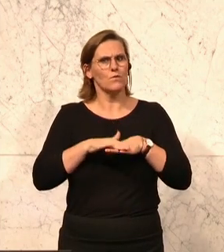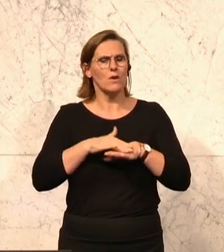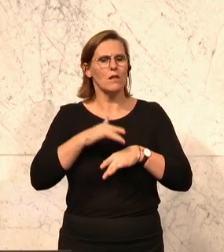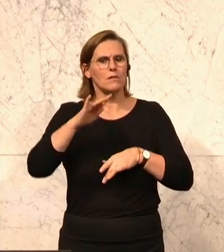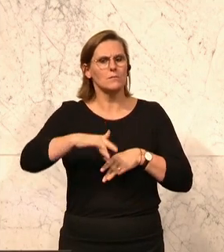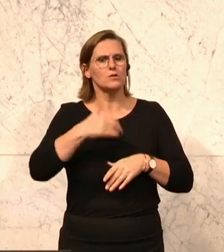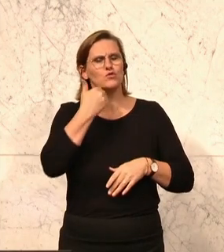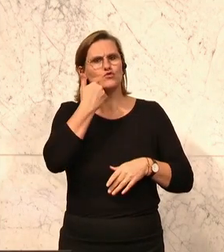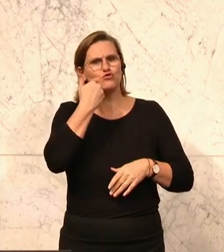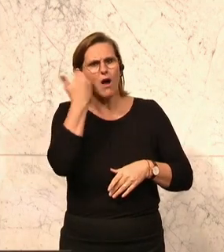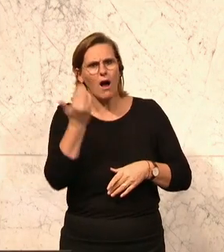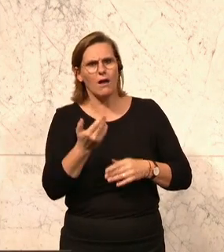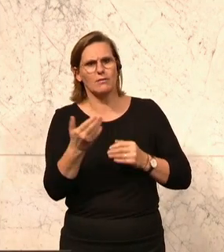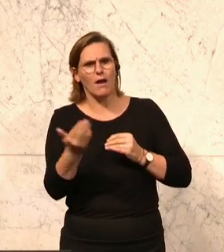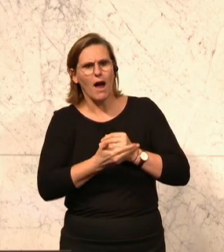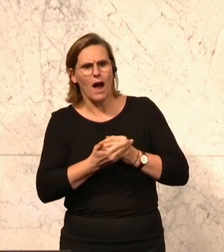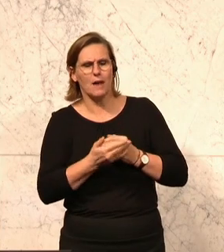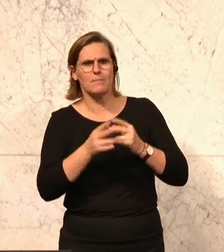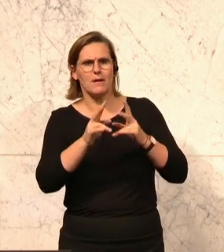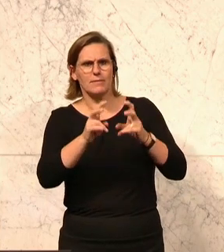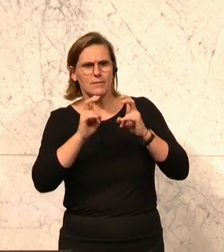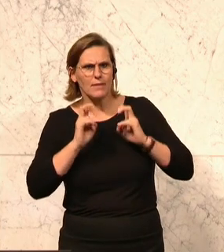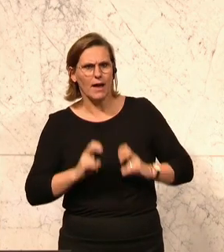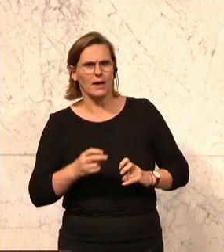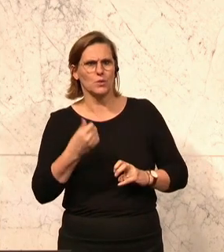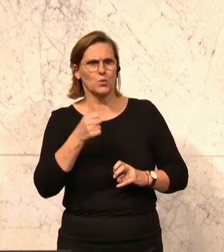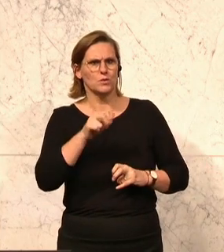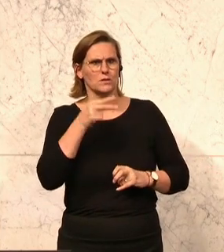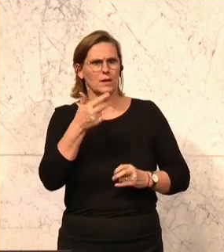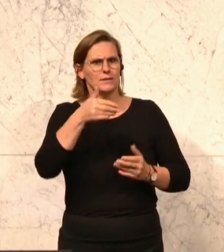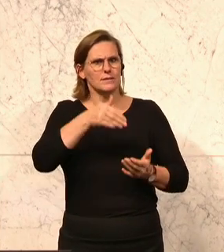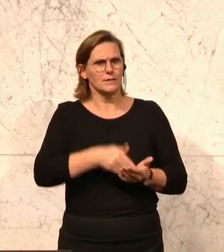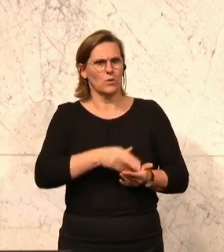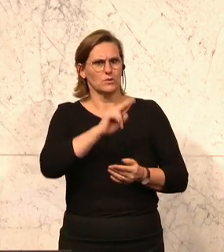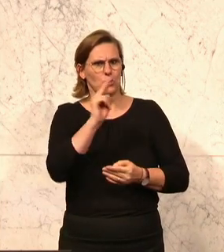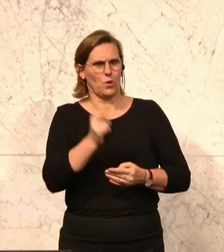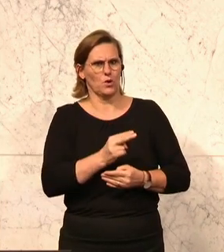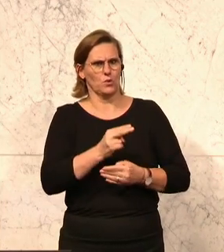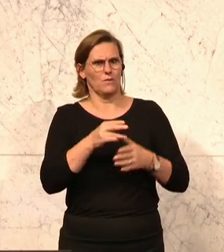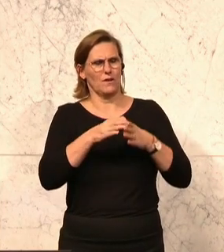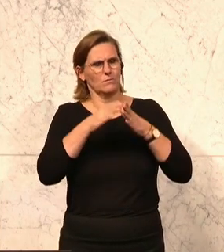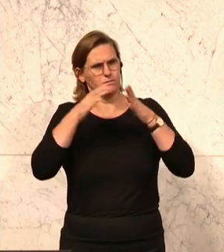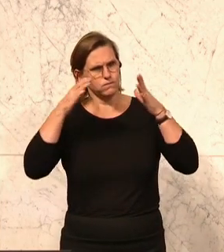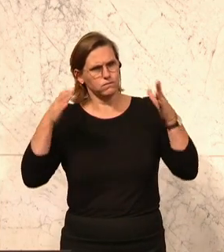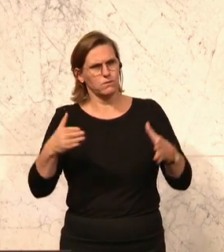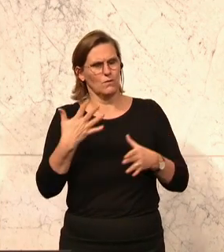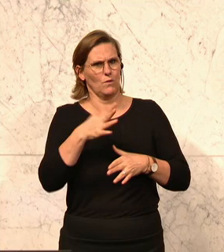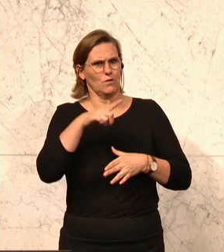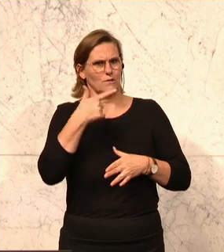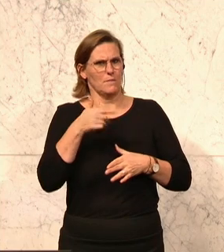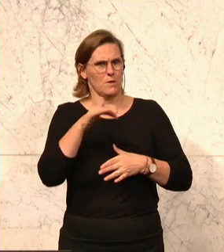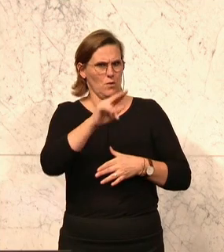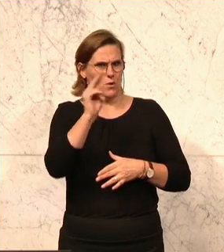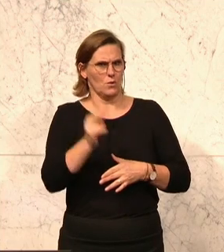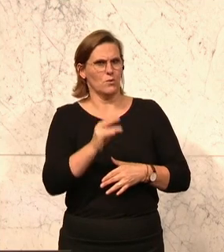eine Armuts und Neiddebatte um 130.000 Euro bei einem Bauvolumen von 520 Millionen Euro, das